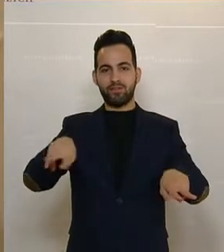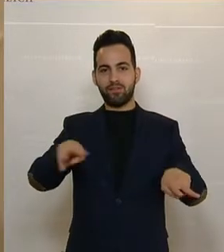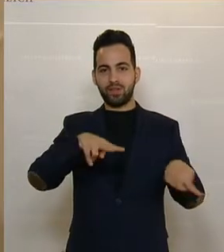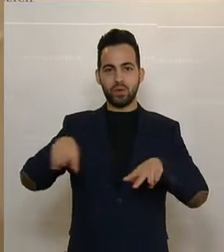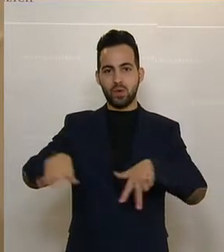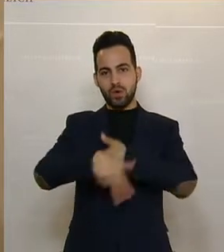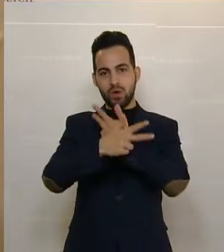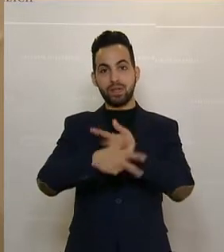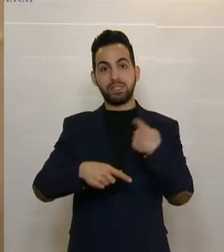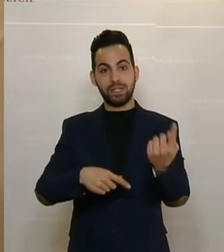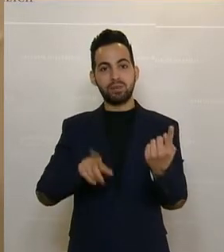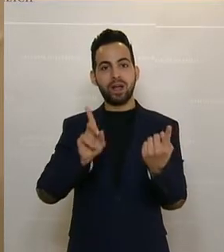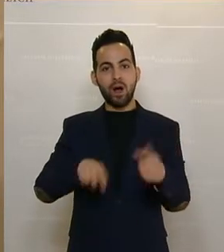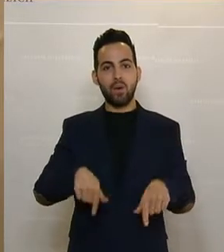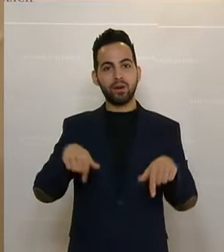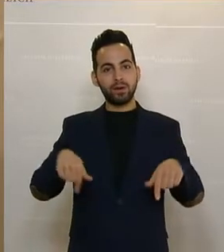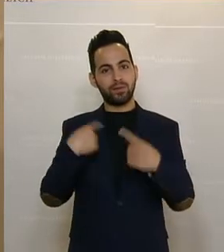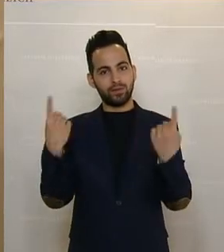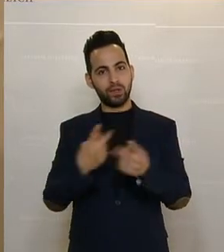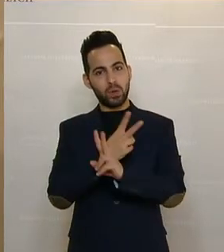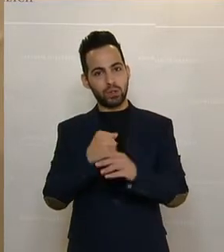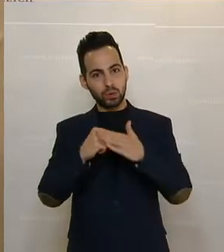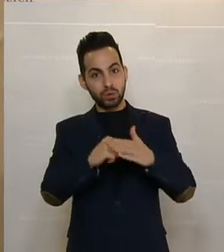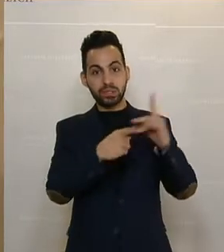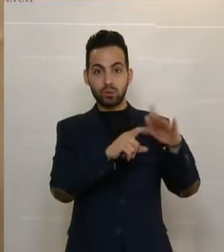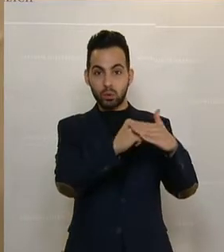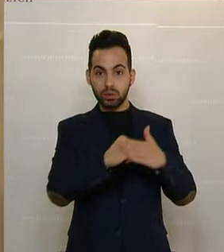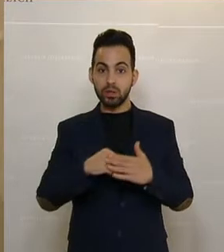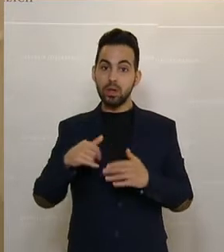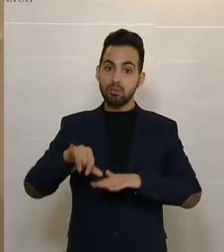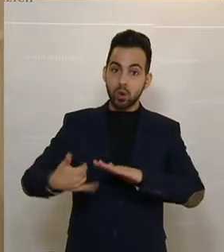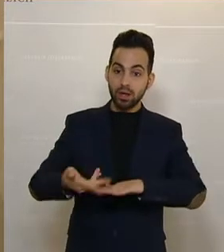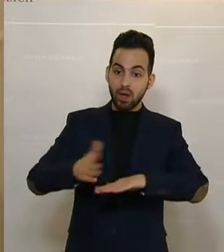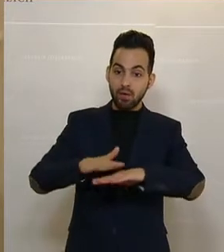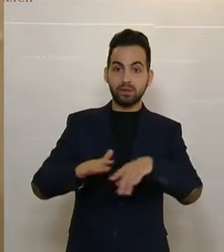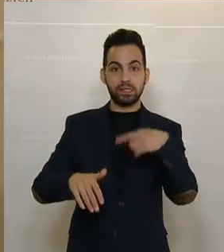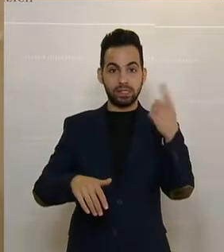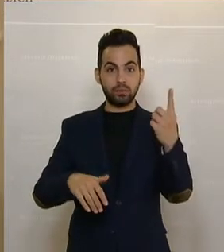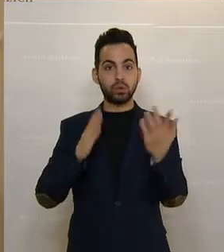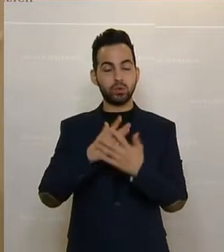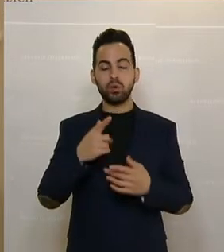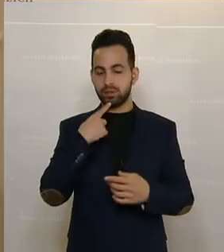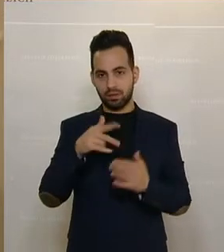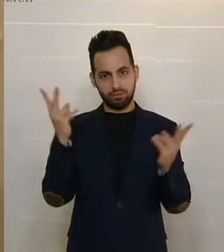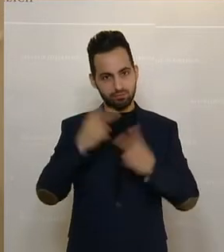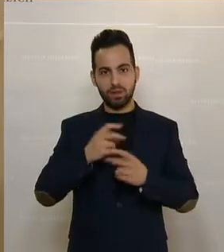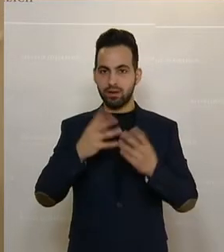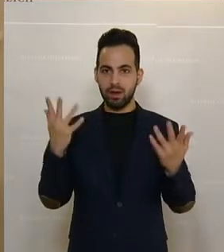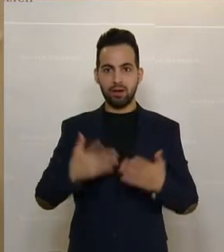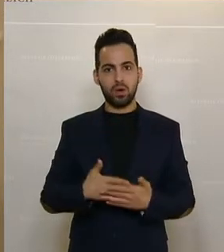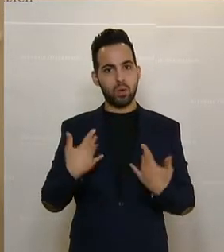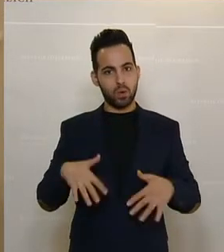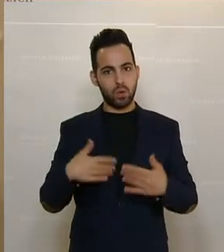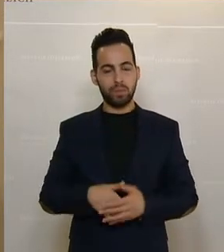Er wird auch gerne Österreich da unterstützen, wenn es um weitere Projekte geht. Das hat er zugesichert, sehr beeindruckend.